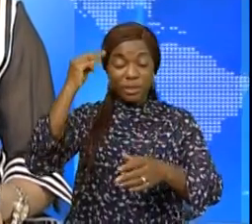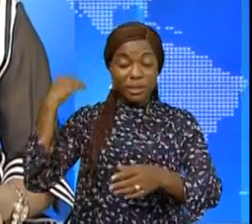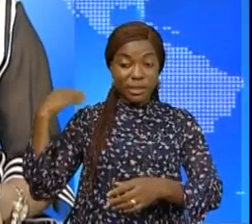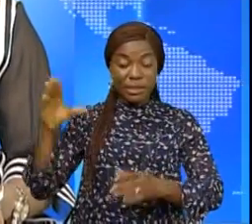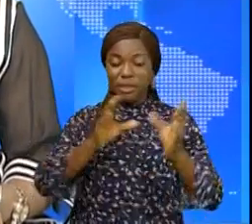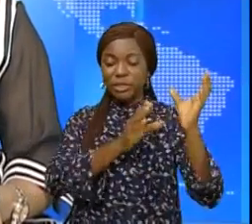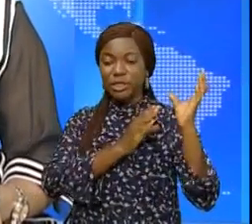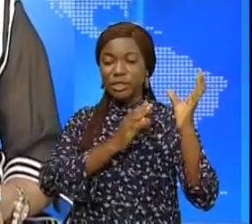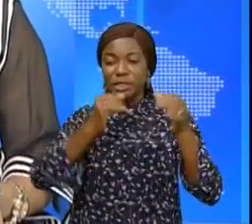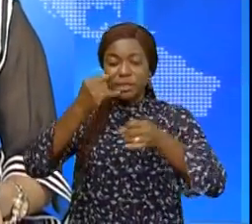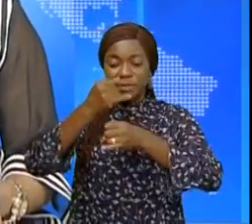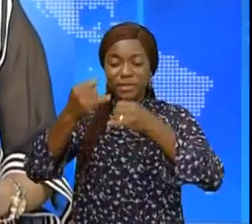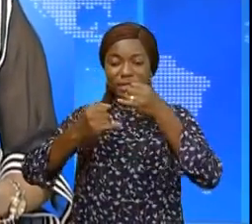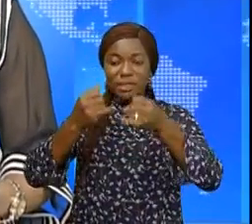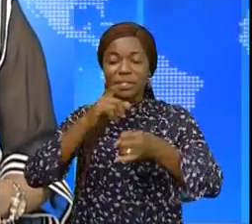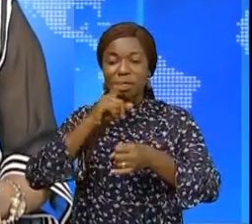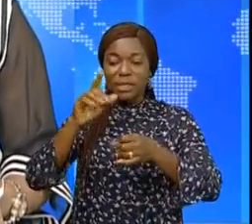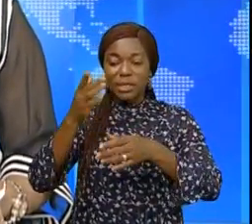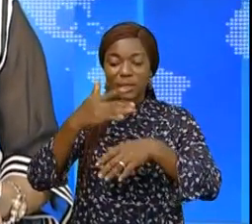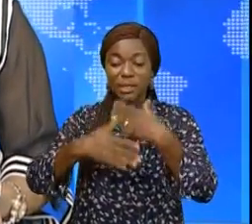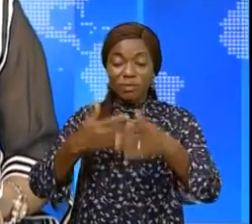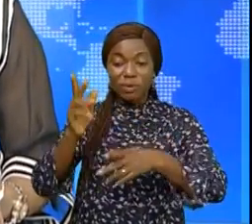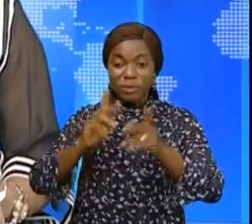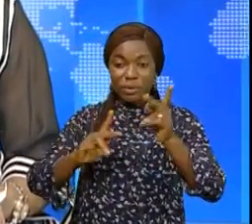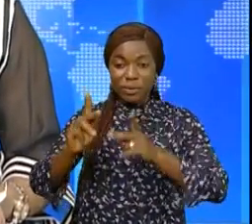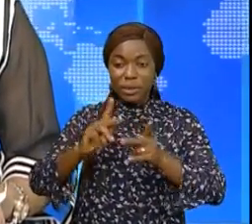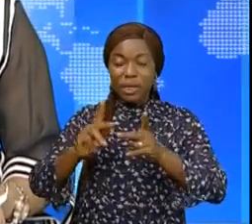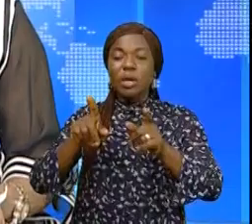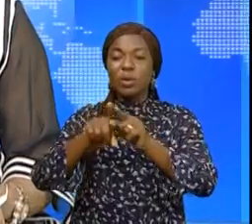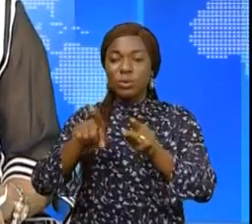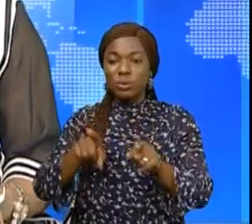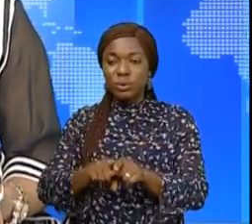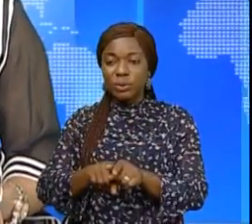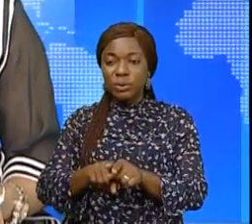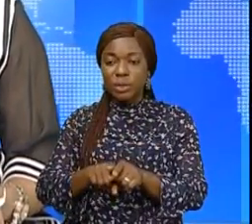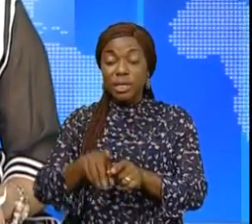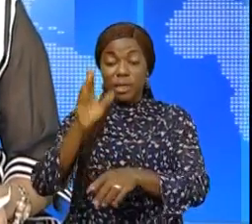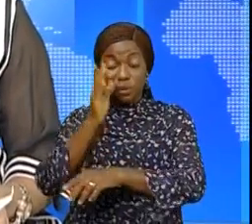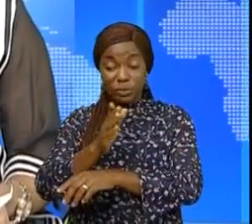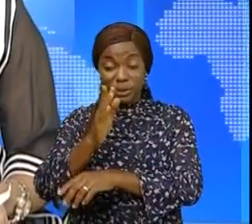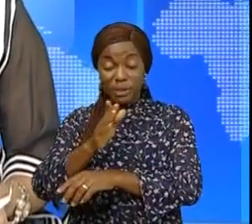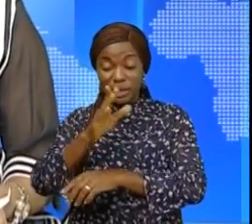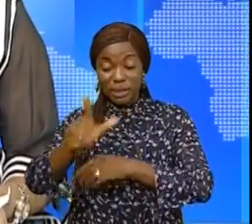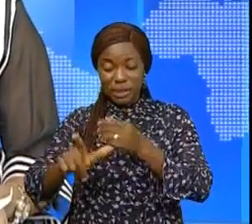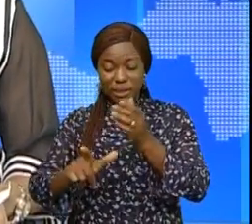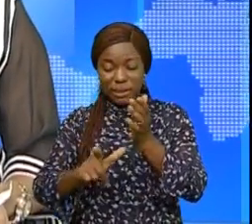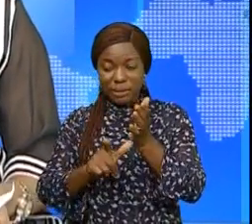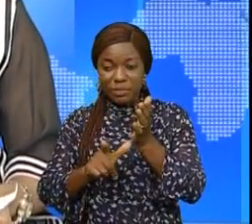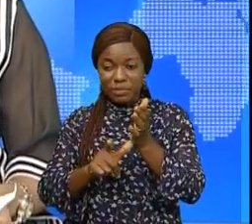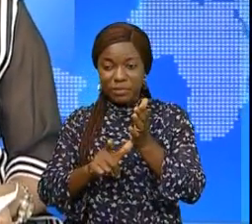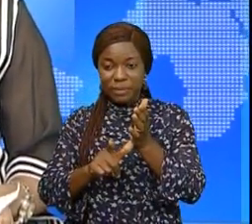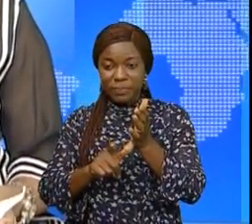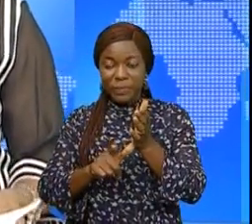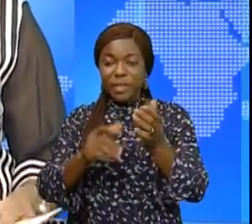en charge des infrastructures travaux publics Alexis Guissaro et un conseiller privé du chef de l'État Doris